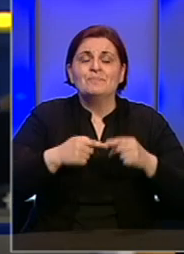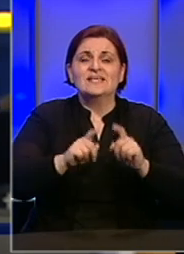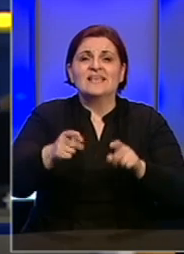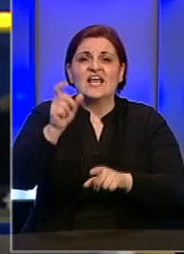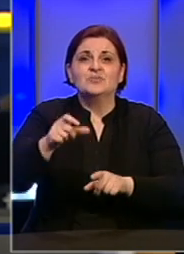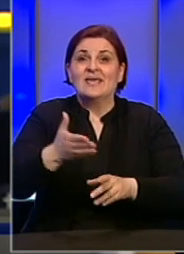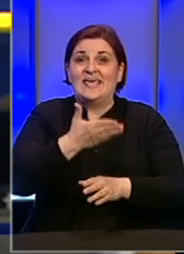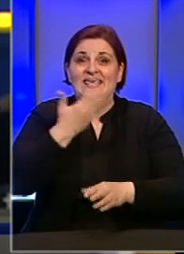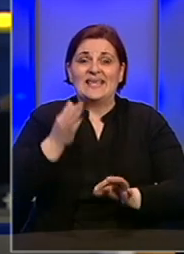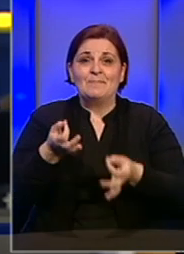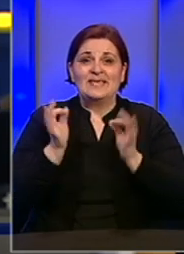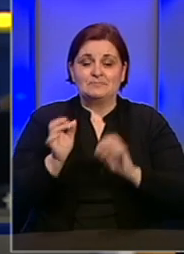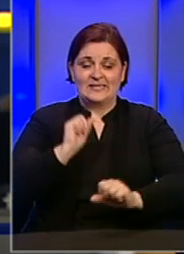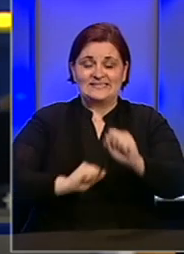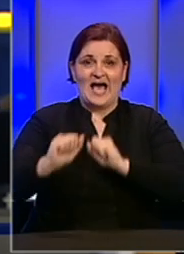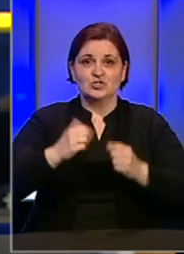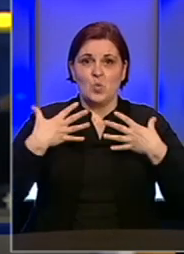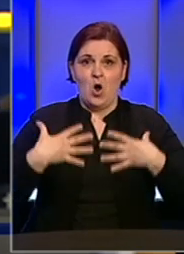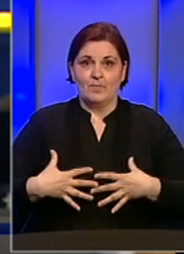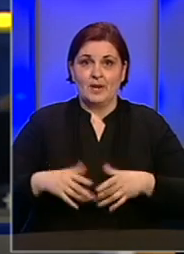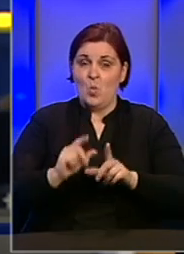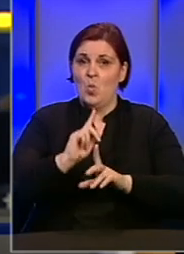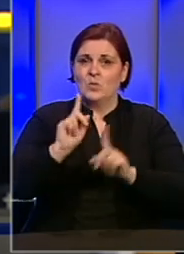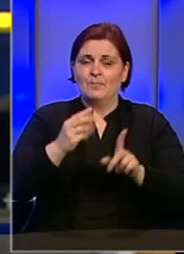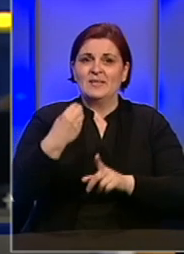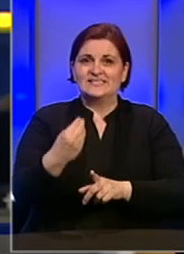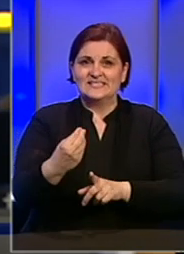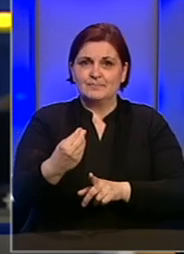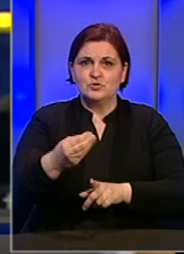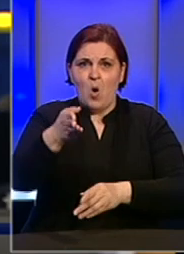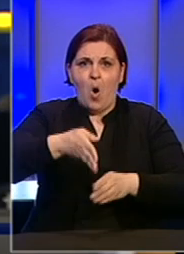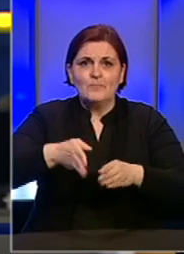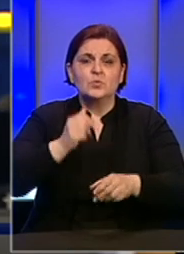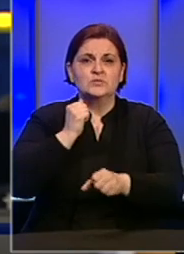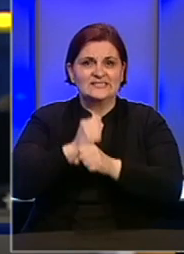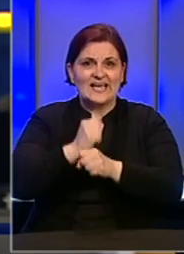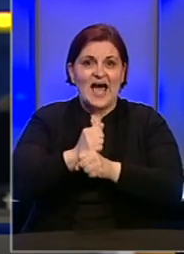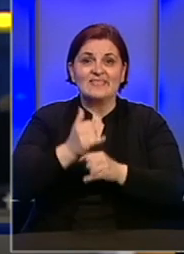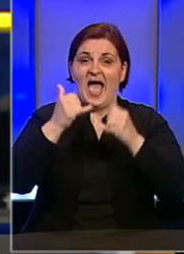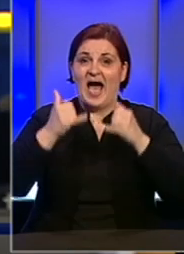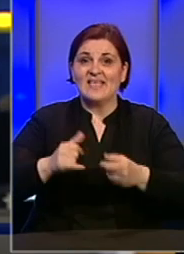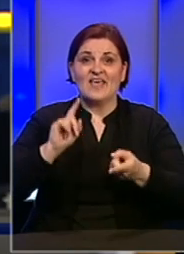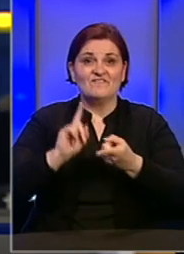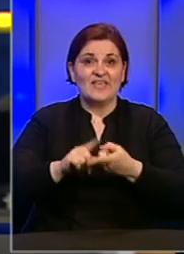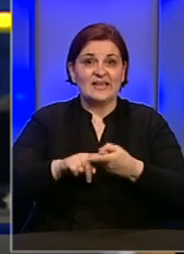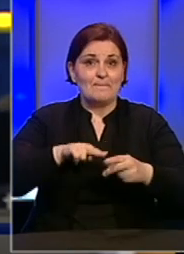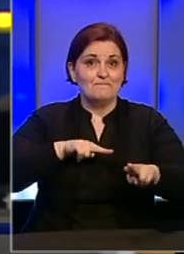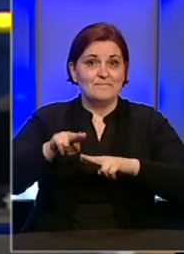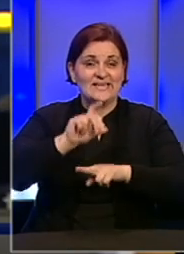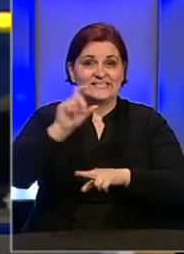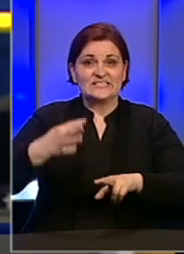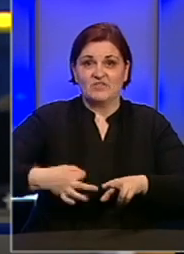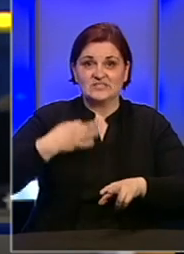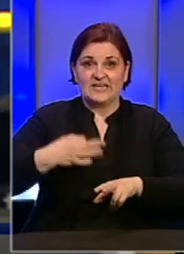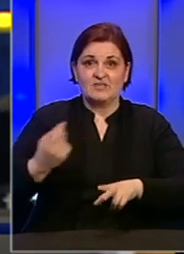osoba jer nemaju specijalnu zaštitnu opremu. U Republici Srpskoj obdukcije se obavljaju, a danas i iz Federalnog ministarstva